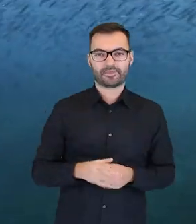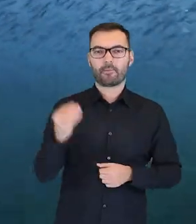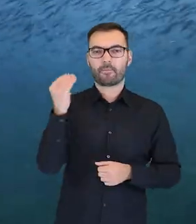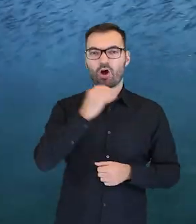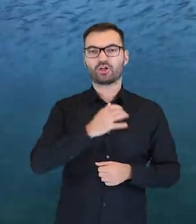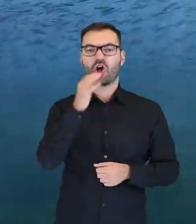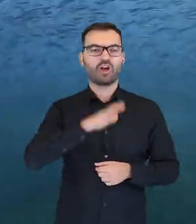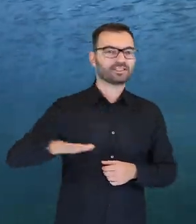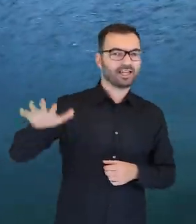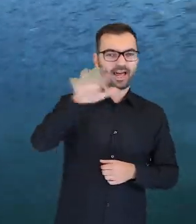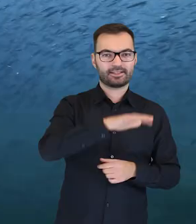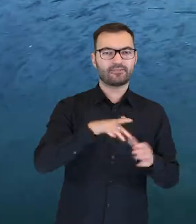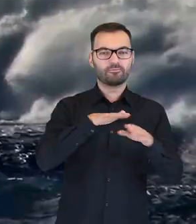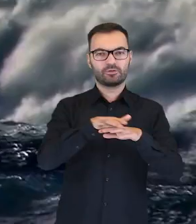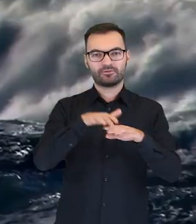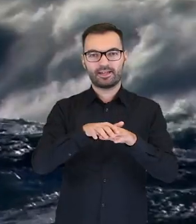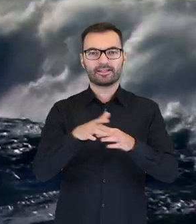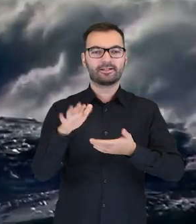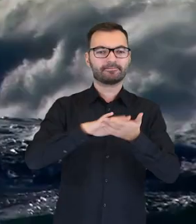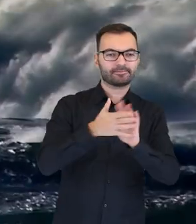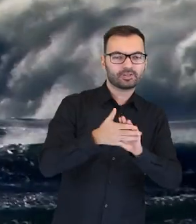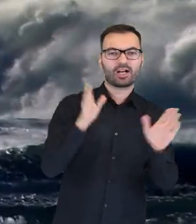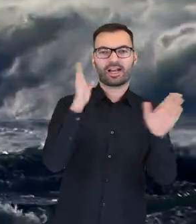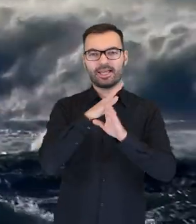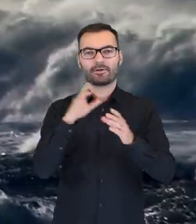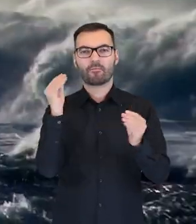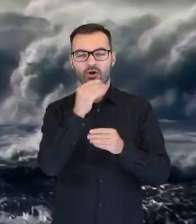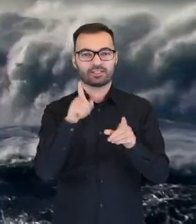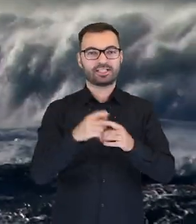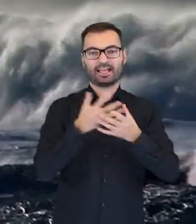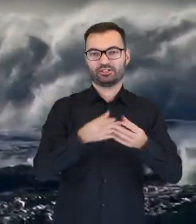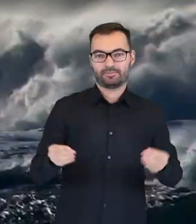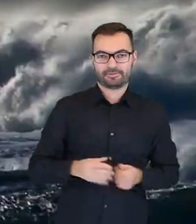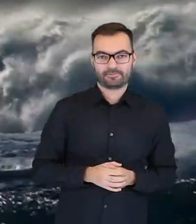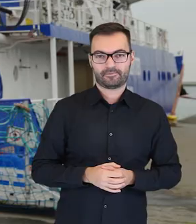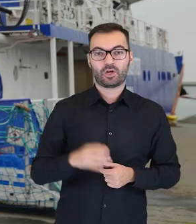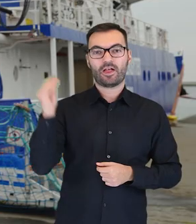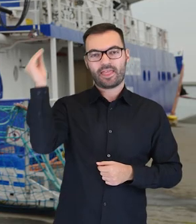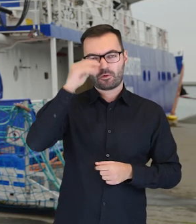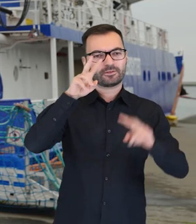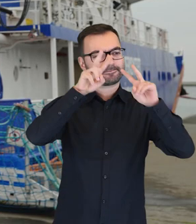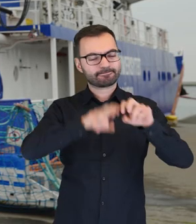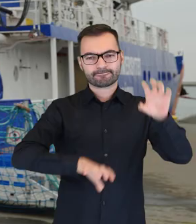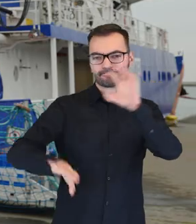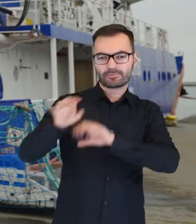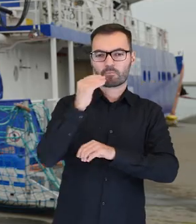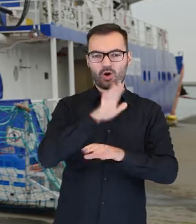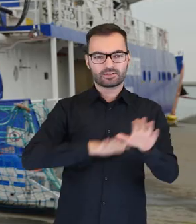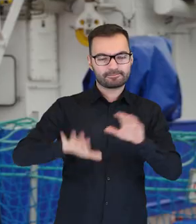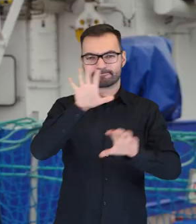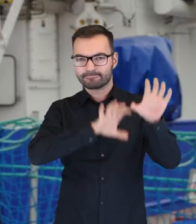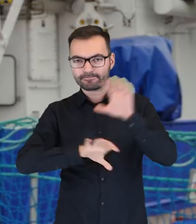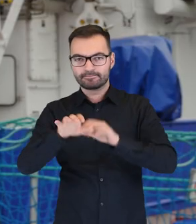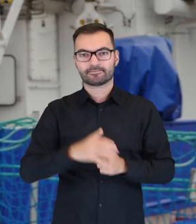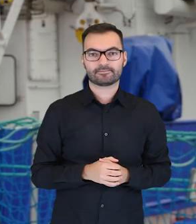decydują o kondycji ekosystemów morskich i wpływają na kształtowanie klimatu na Ziemi. Uczeni badają te procesy poprzez obserwacje środowiska morskiego,